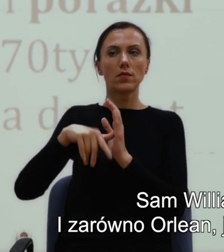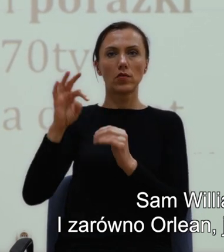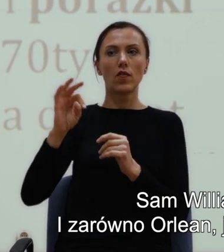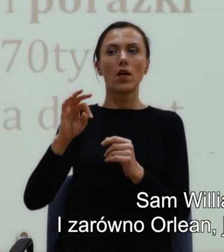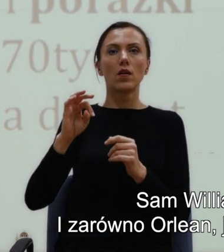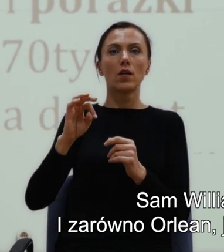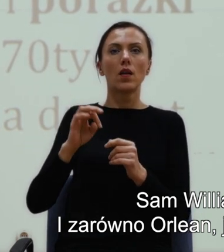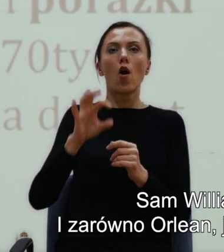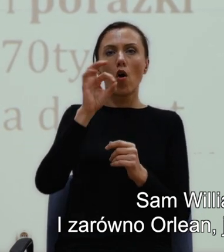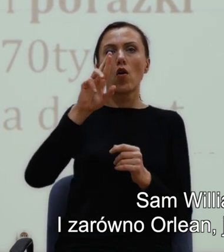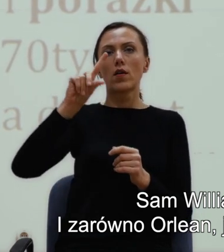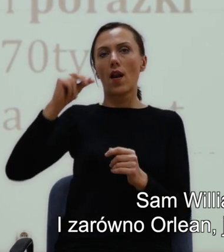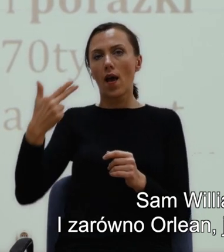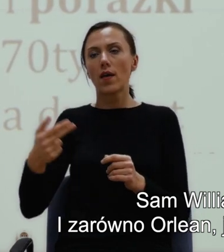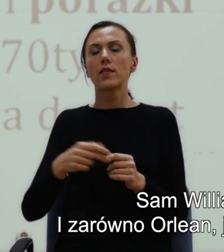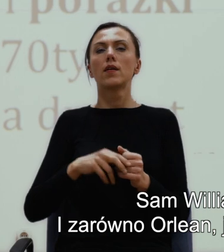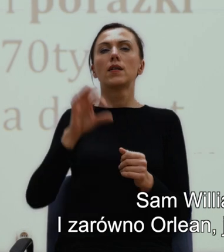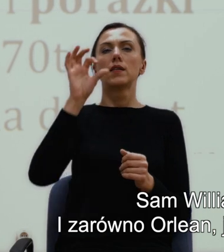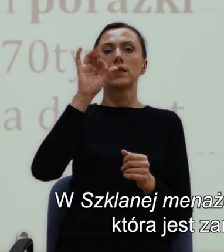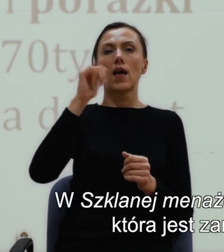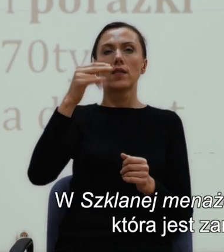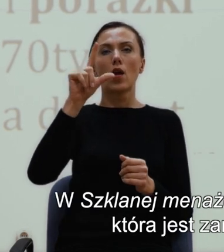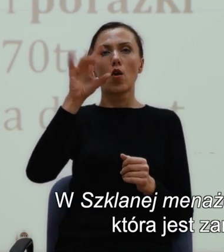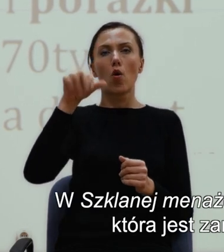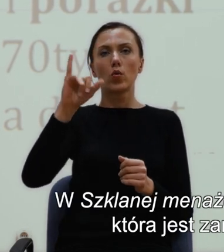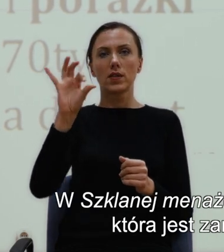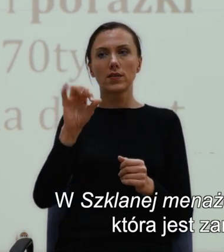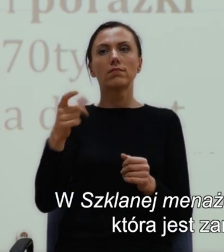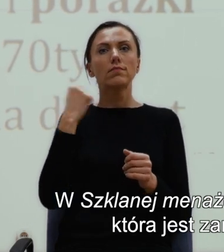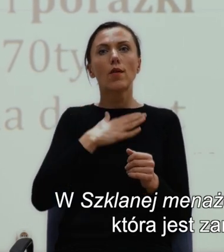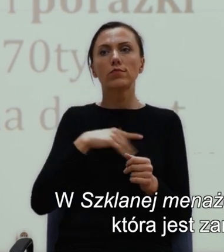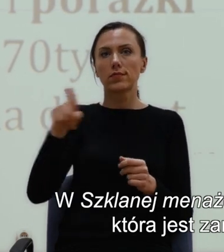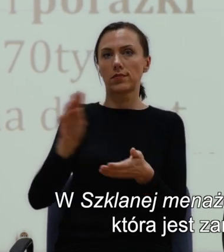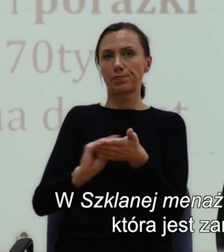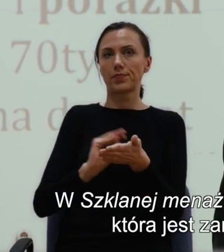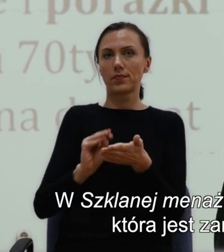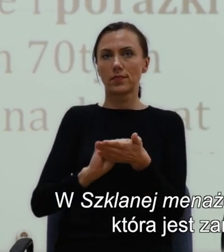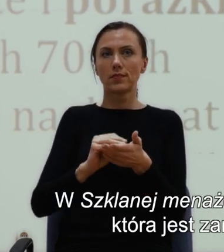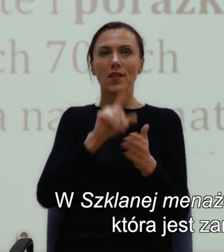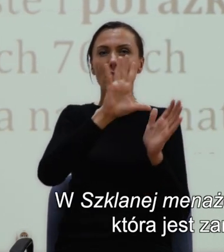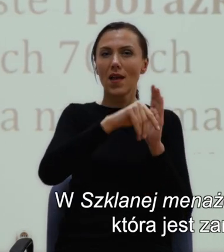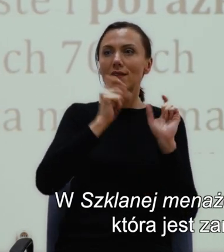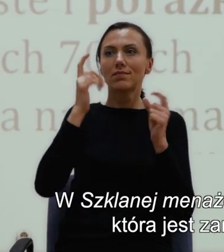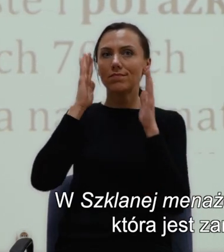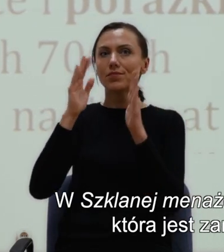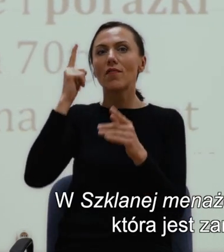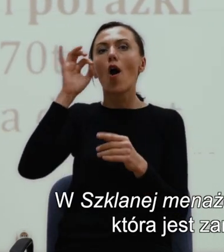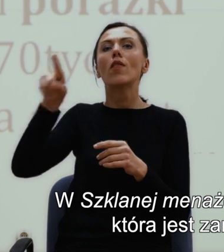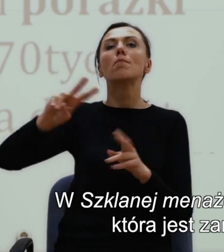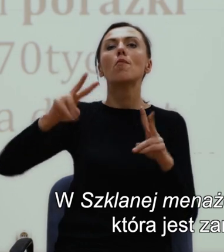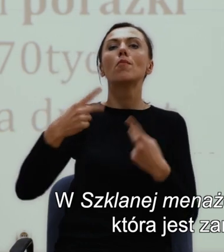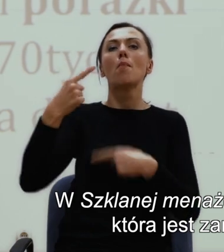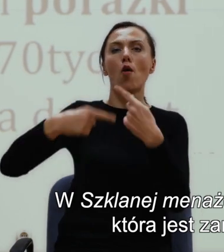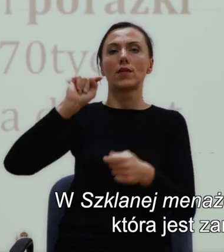celebrują Williamsa najmocniej. W szklanej menażerii Williams buduje